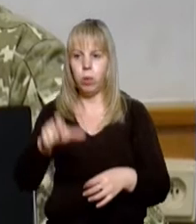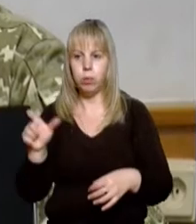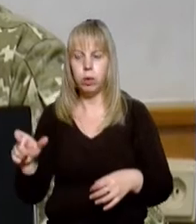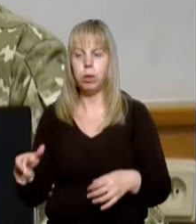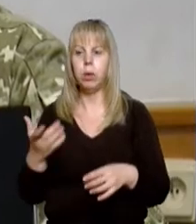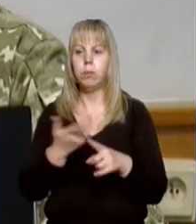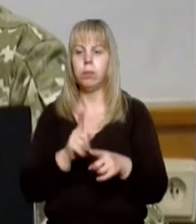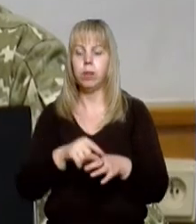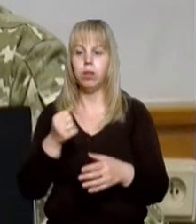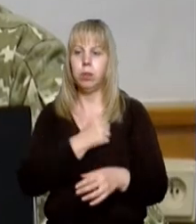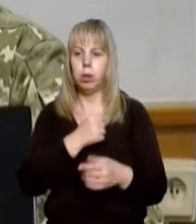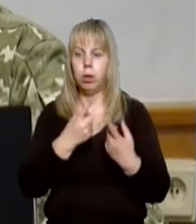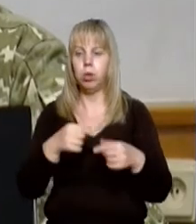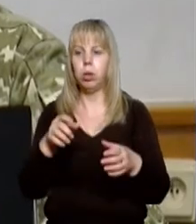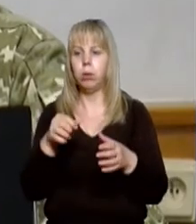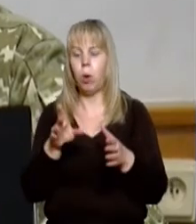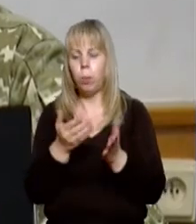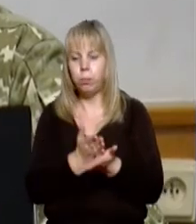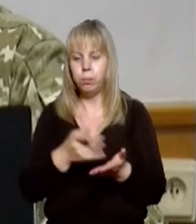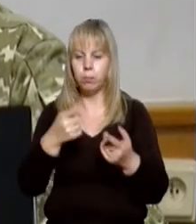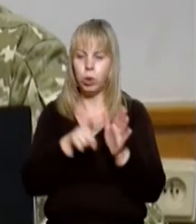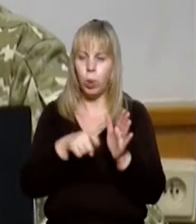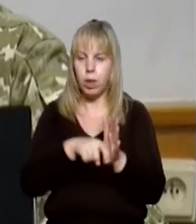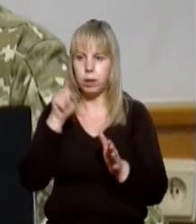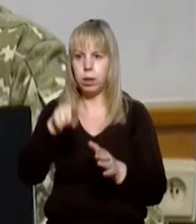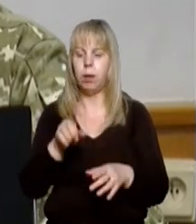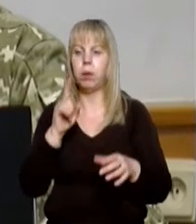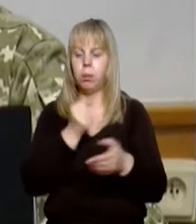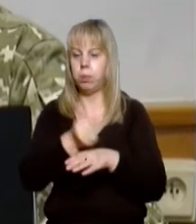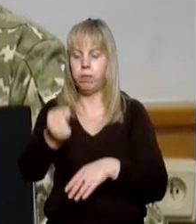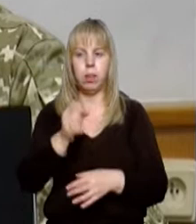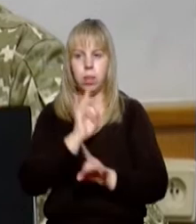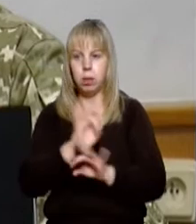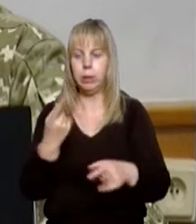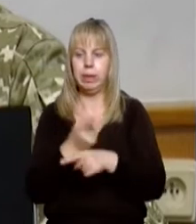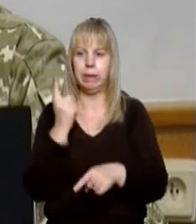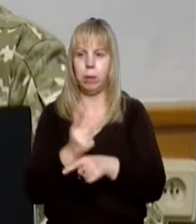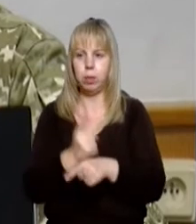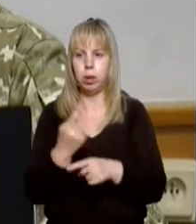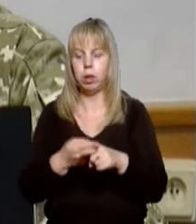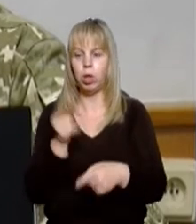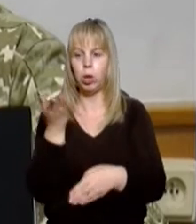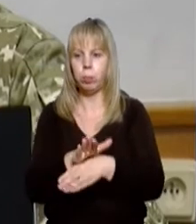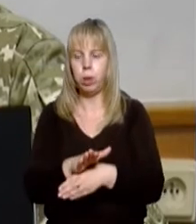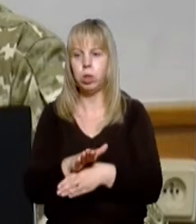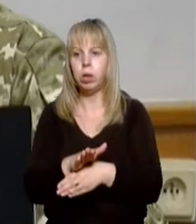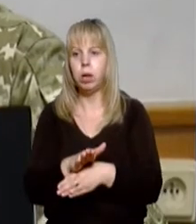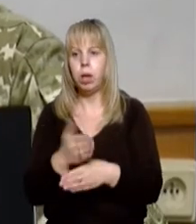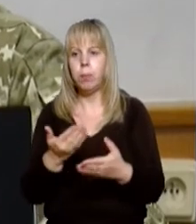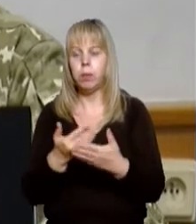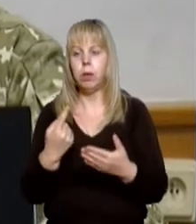строкової військової служби в зону проведення операцій об'єднаних сил не направляються. Це заборонено відповідним розпорядженням,